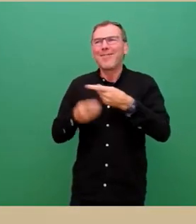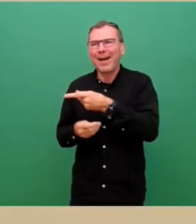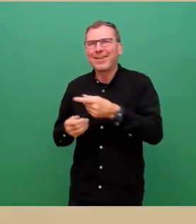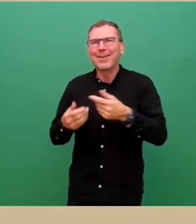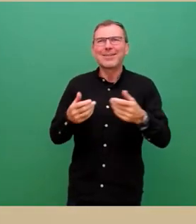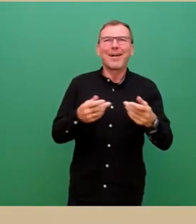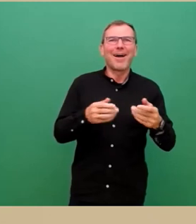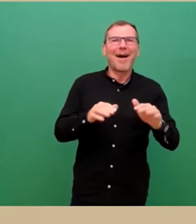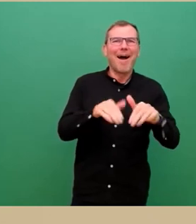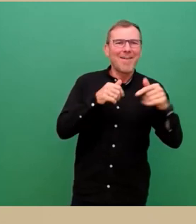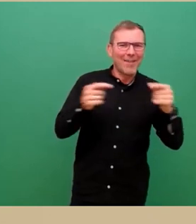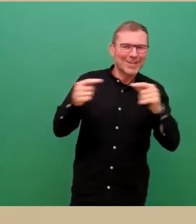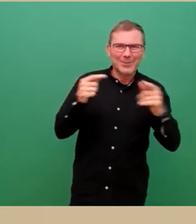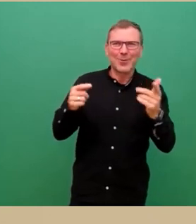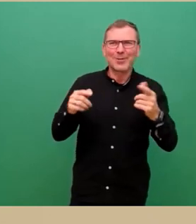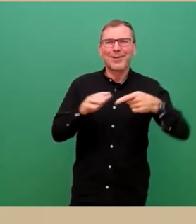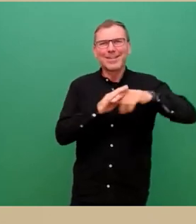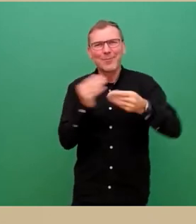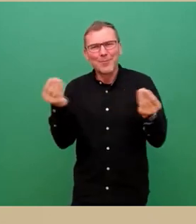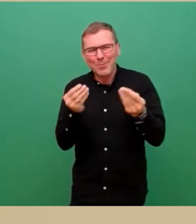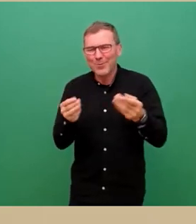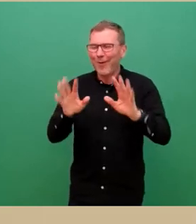hoch und intensiv besprochen wird.